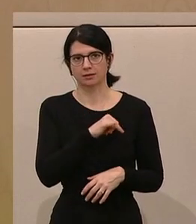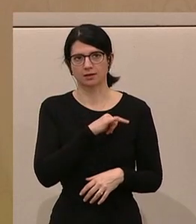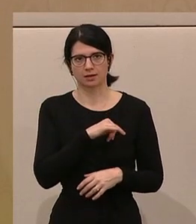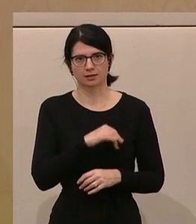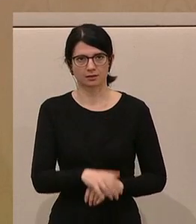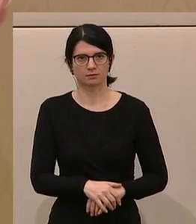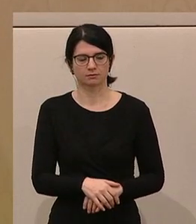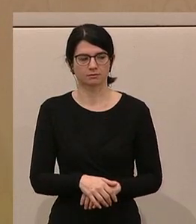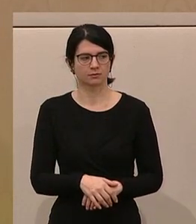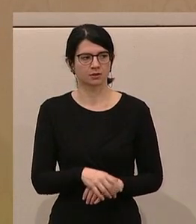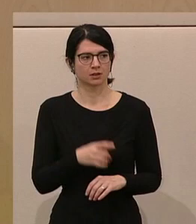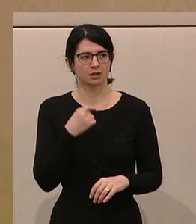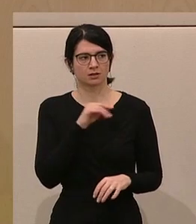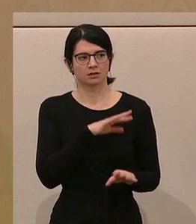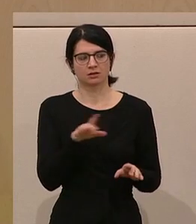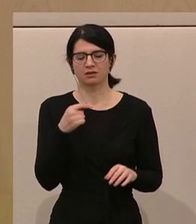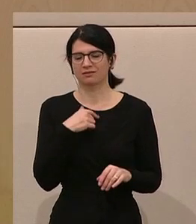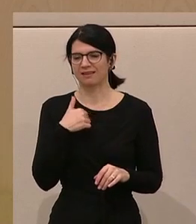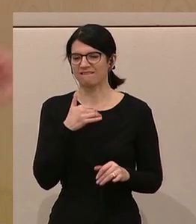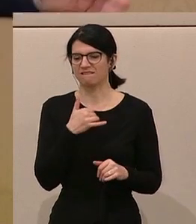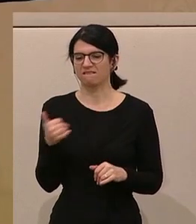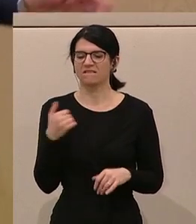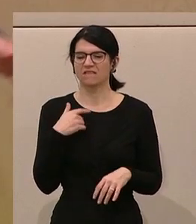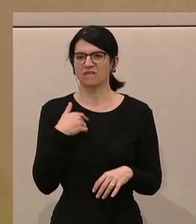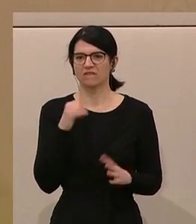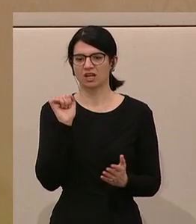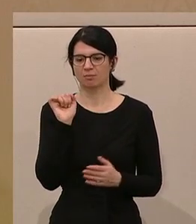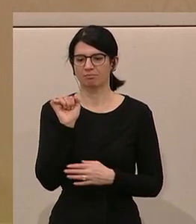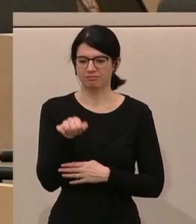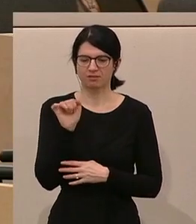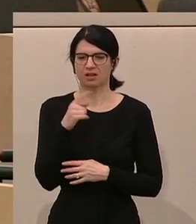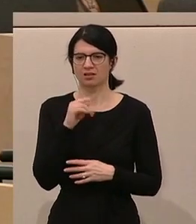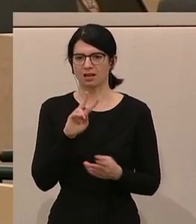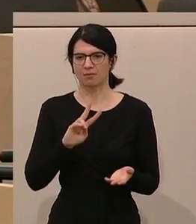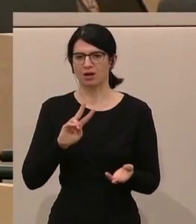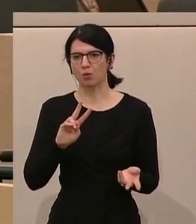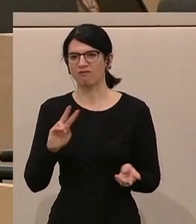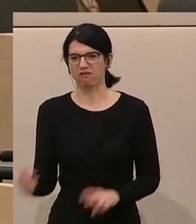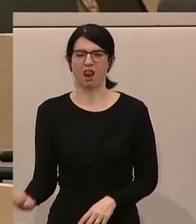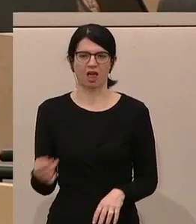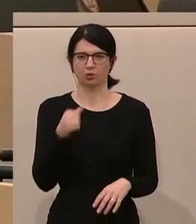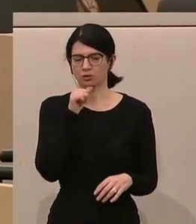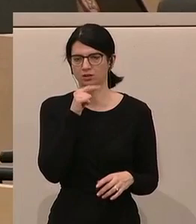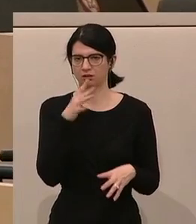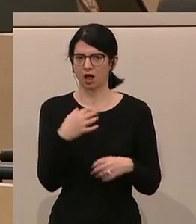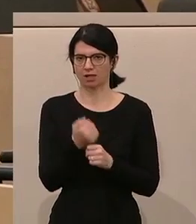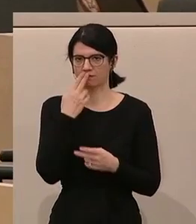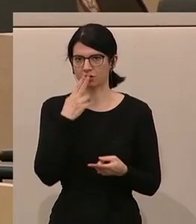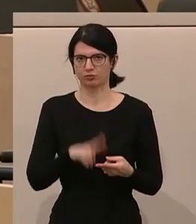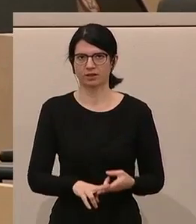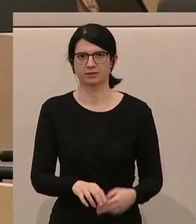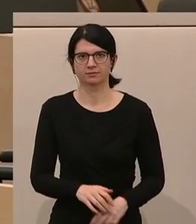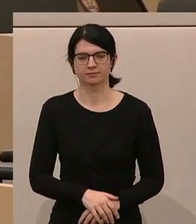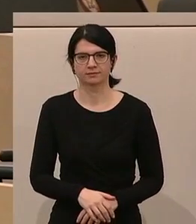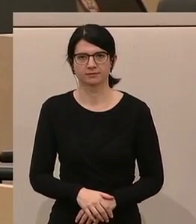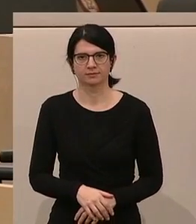nicht mehr. Offenbar habt ihr ein Schleudersyndrom, das im Liegen noch umfällt. Ja, das wird es wahrscheinlich sein. Dafür gibt es aber